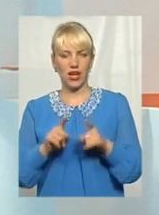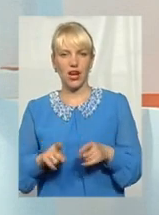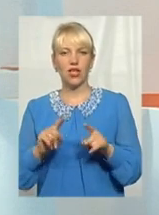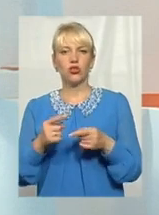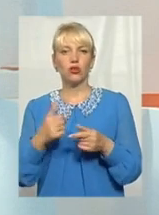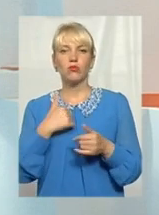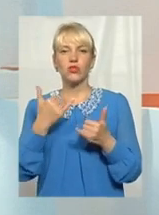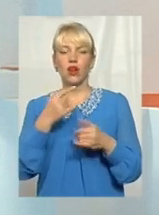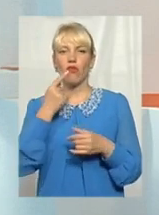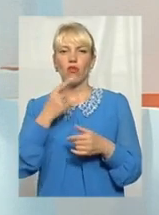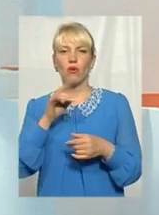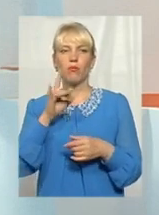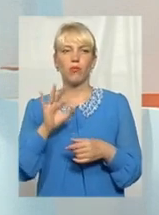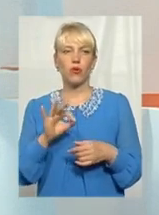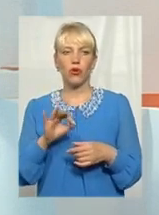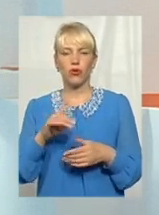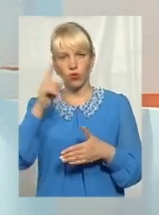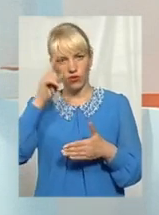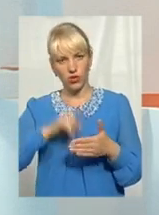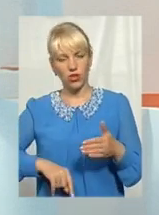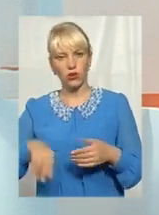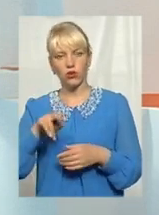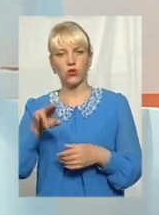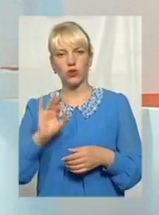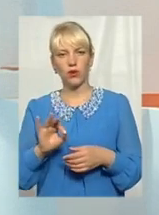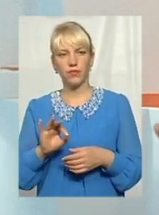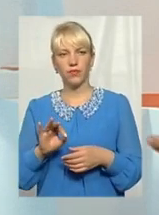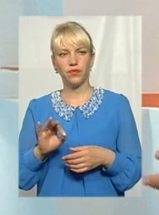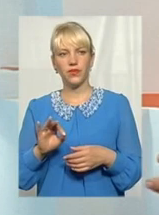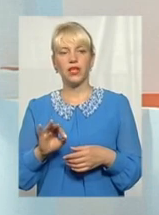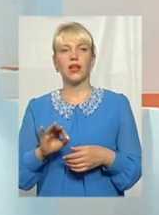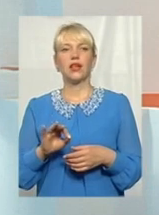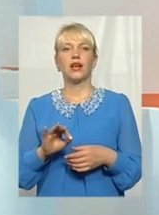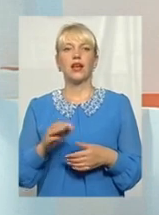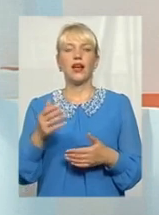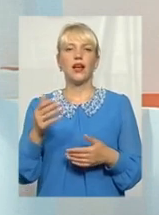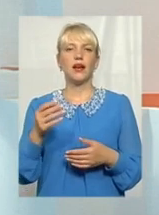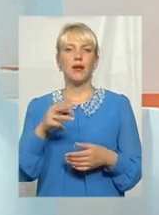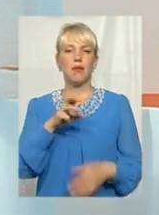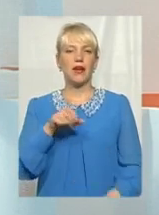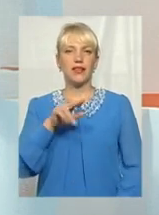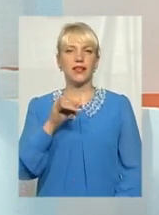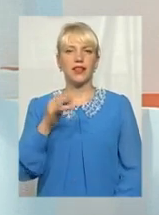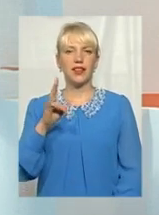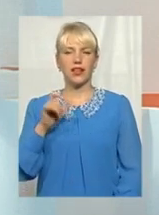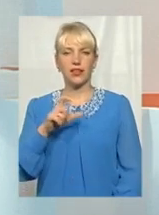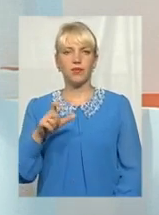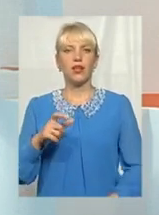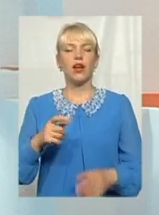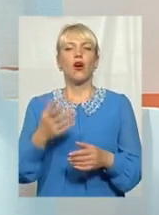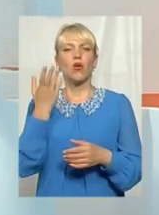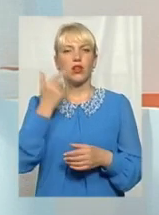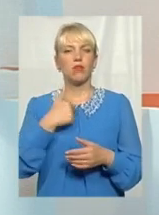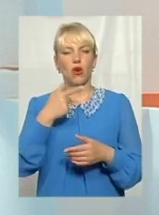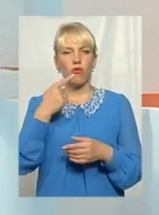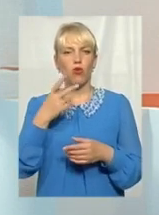Тому ми зараз говоримо про презумпцію довіри, і, зокрема, довіри до медійників. Адже, коли ми говоримо про медійний продукт, то ми